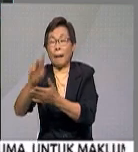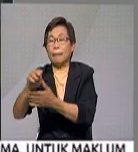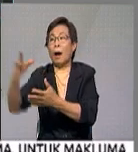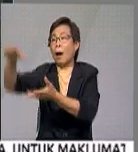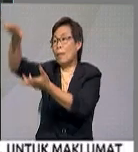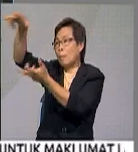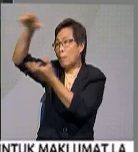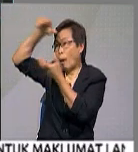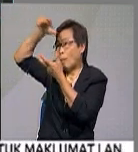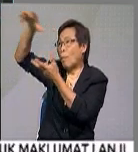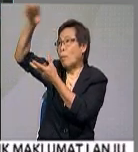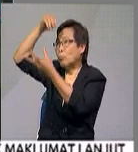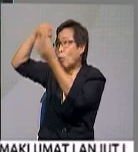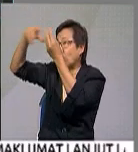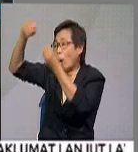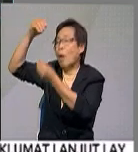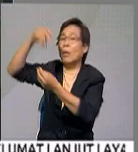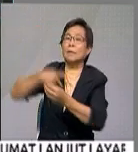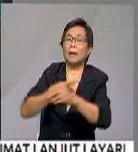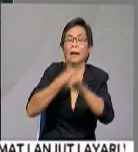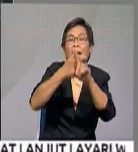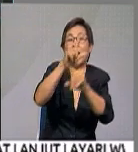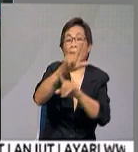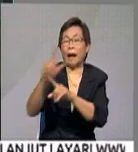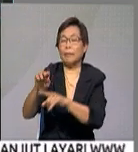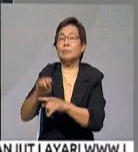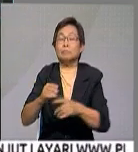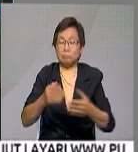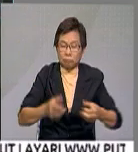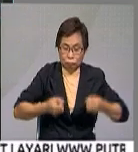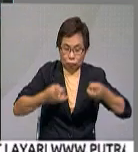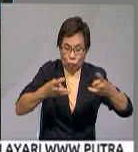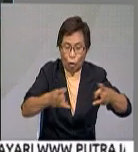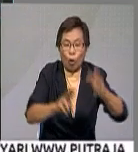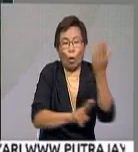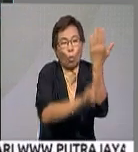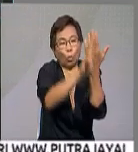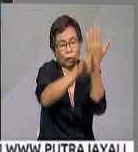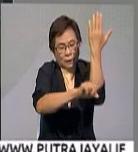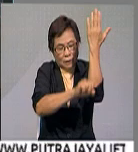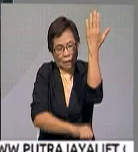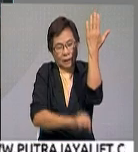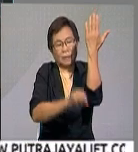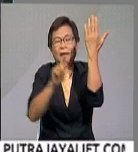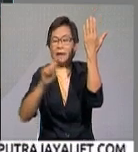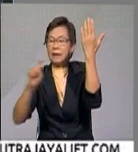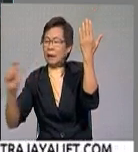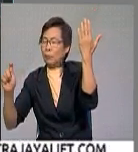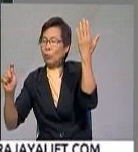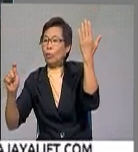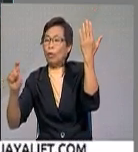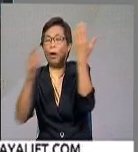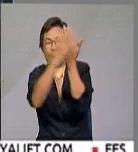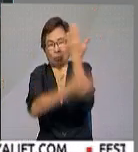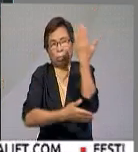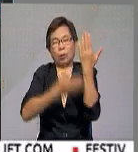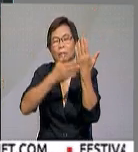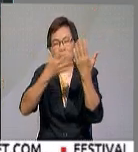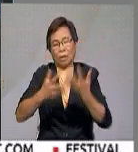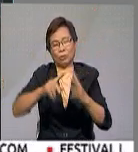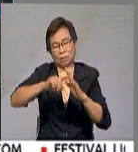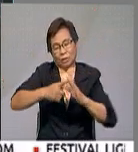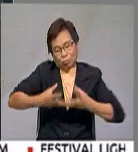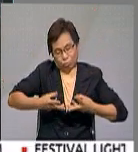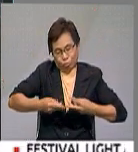dikerima dari pihak konsesi Leboh Raya, menunjukkan keadaan trafik bahagian utara, selatan dan timur semenanjung mulai bergerak lancar